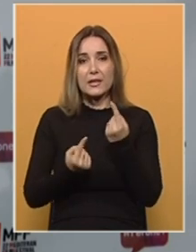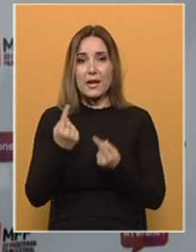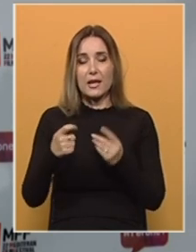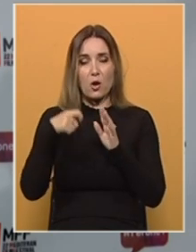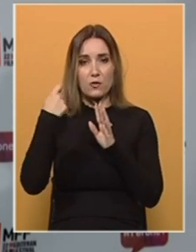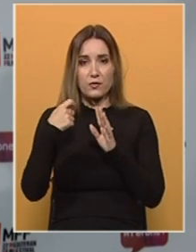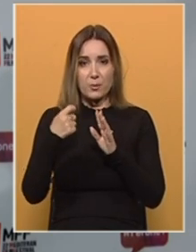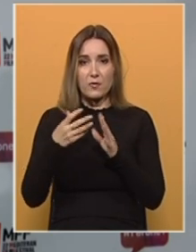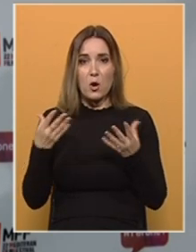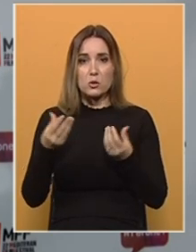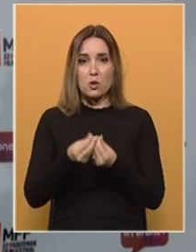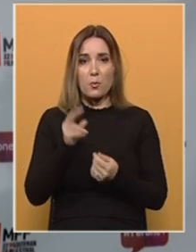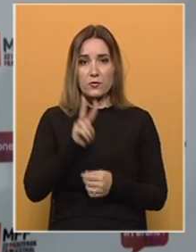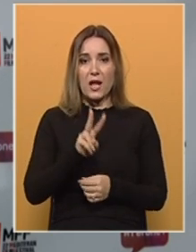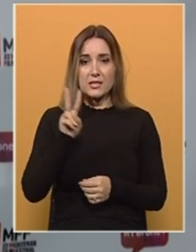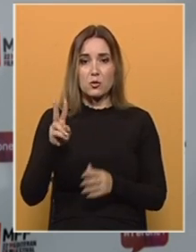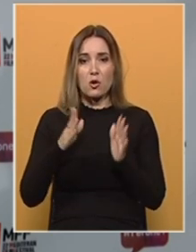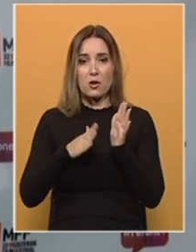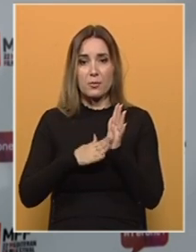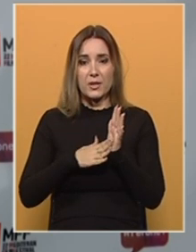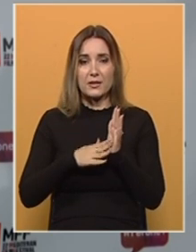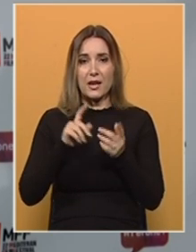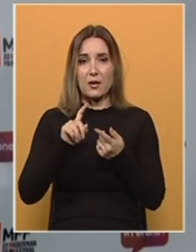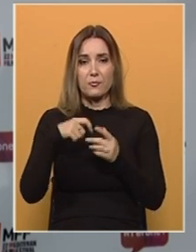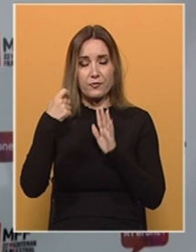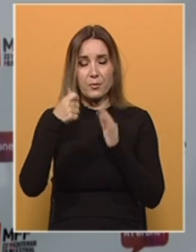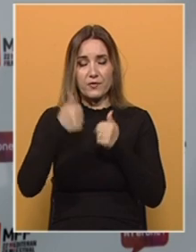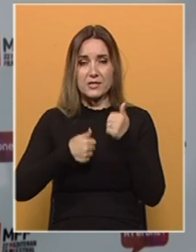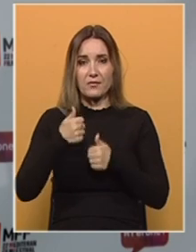filmova u sklopu 22. Mediteran film festivala.